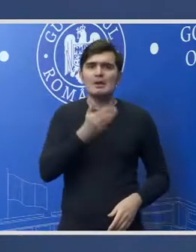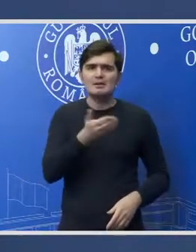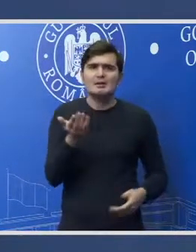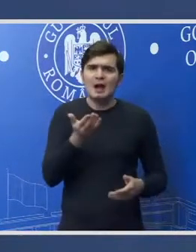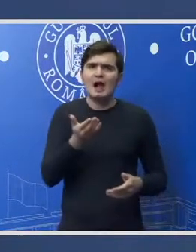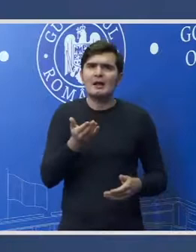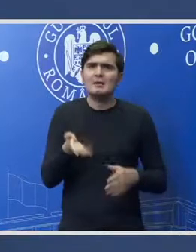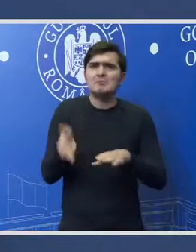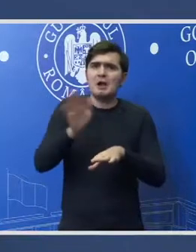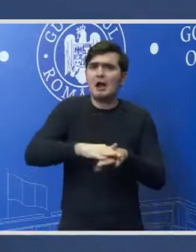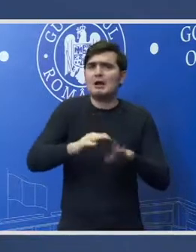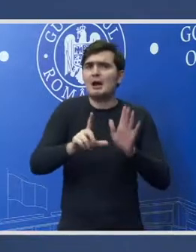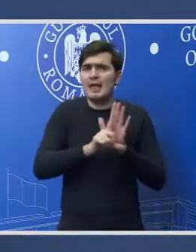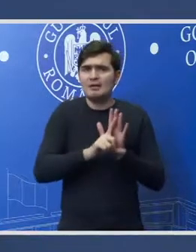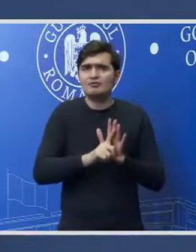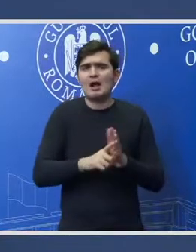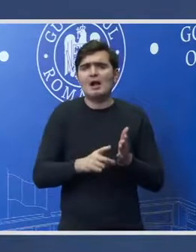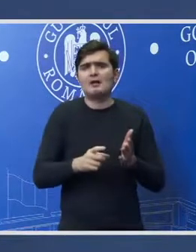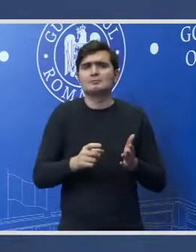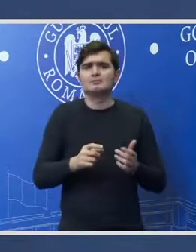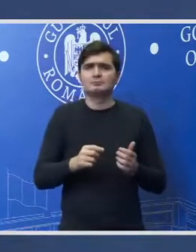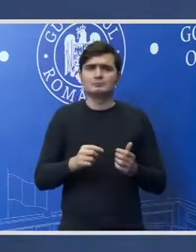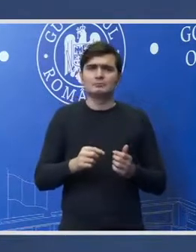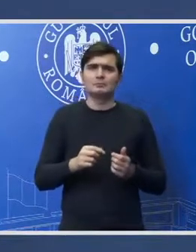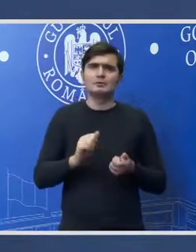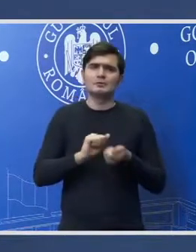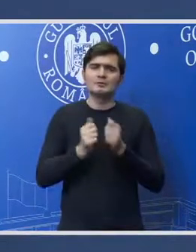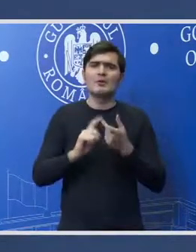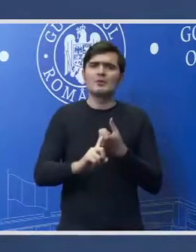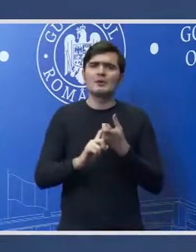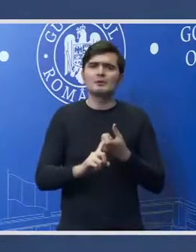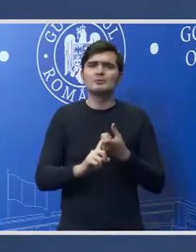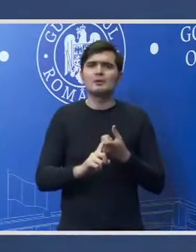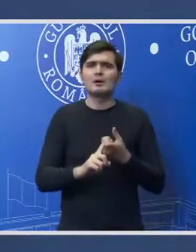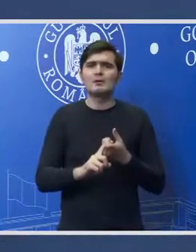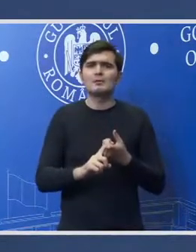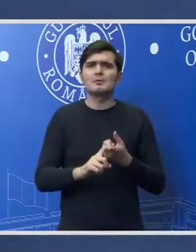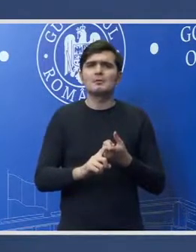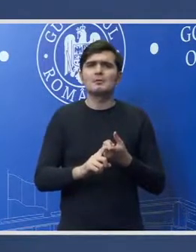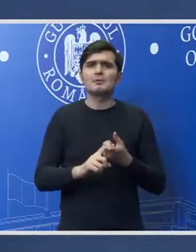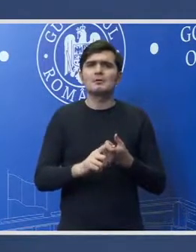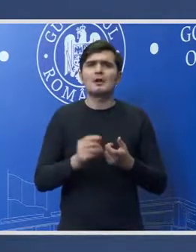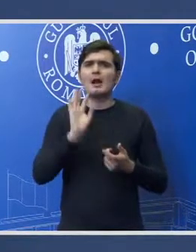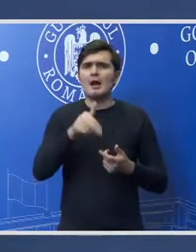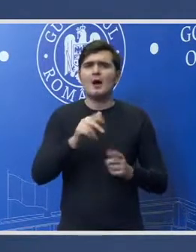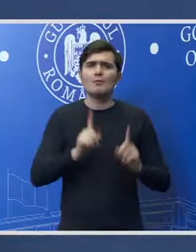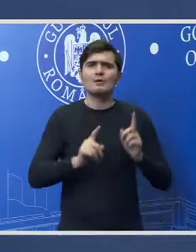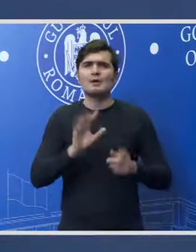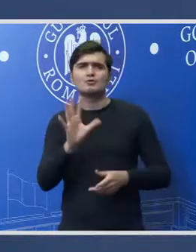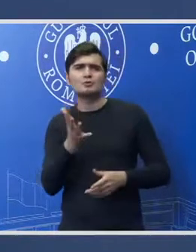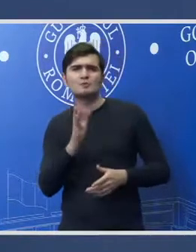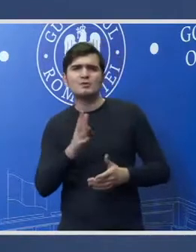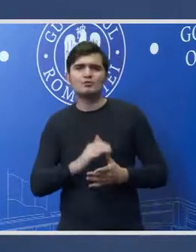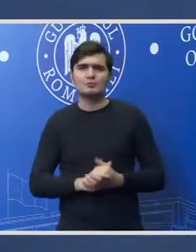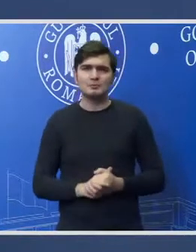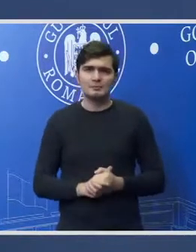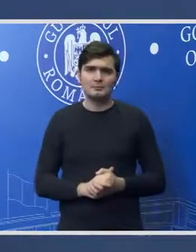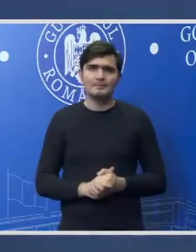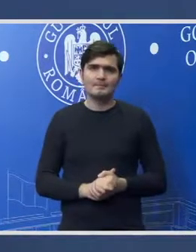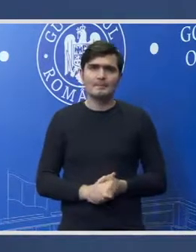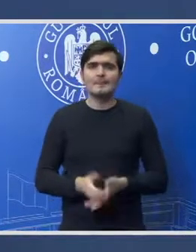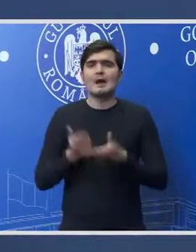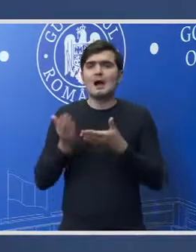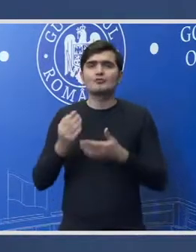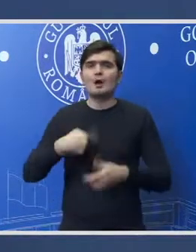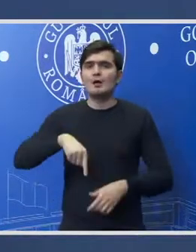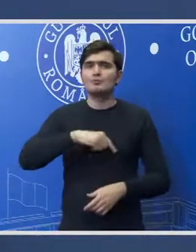încalcă legea sau cu privire la care există aceste suspiciuni în felul acesta